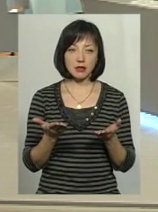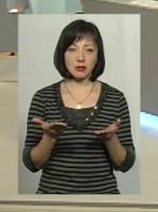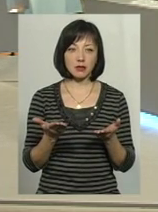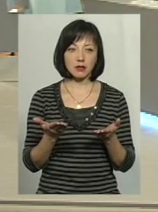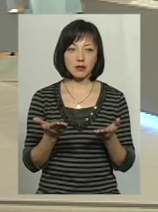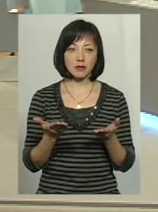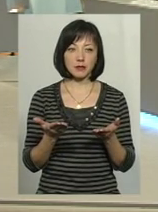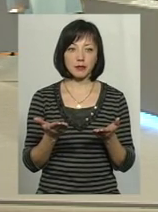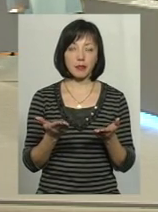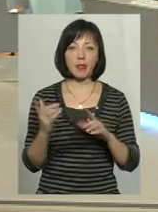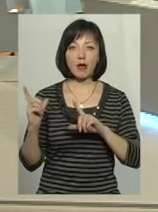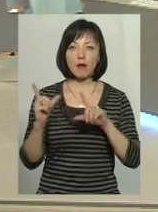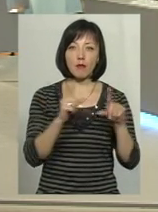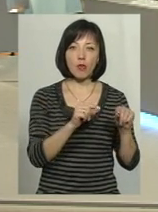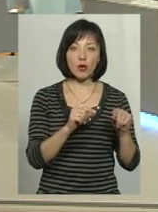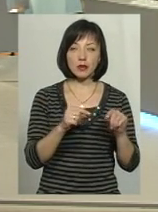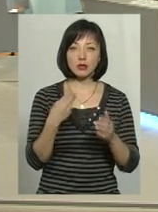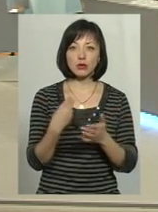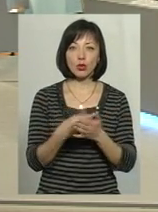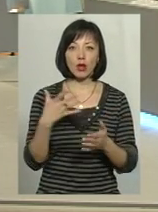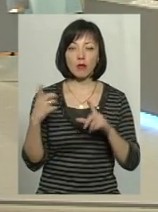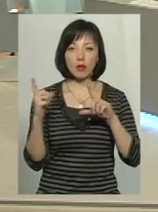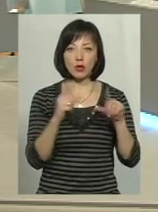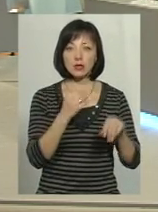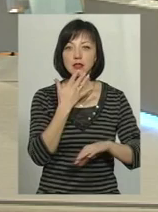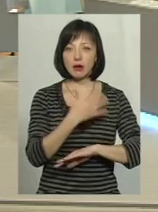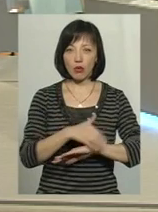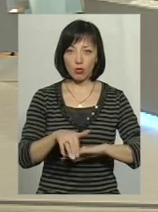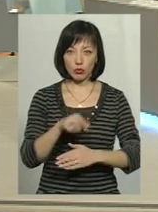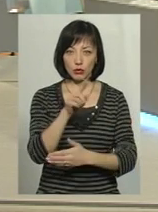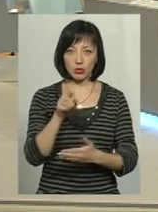поїздки, дорогі поїздки за кордон?